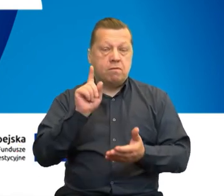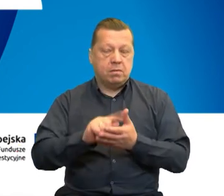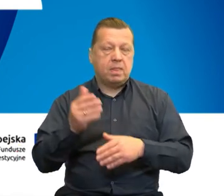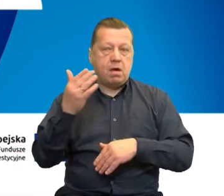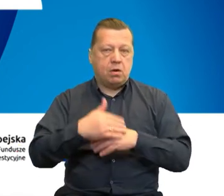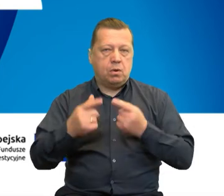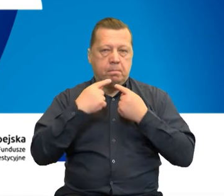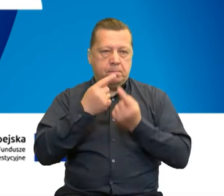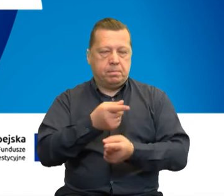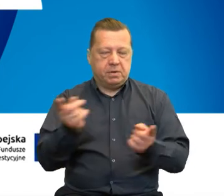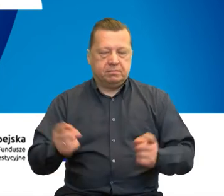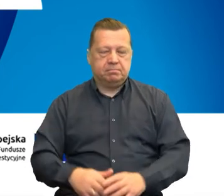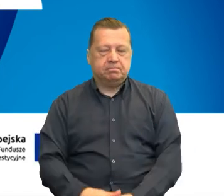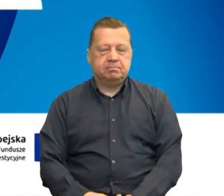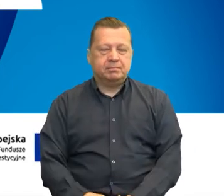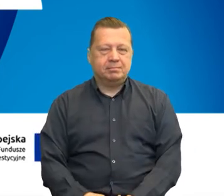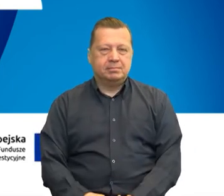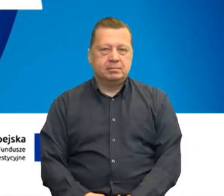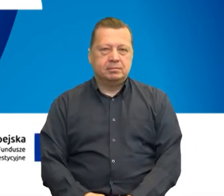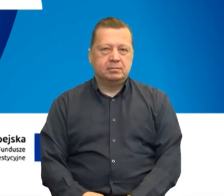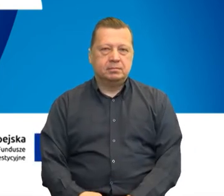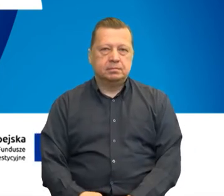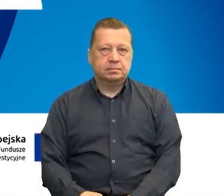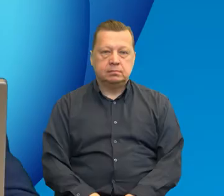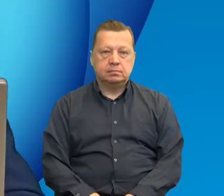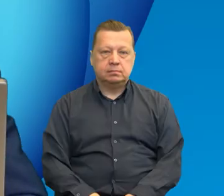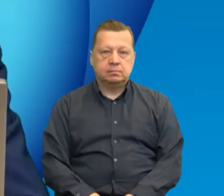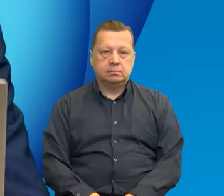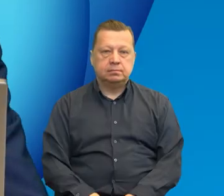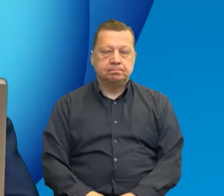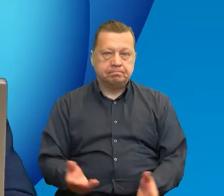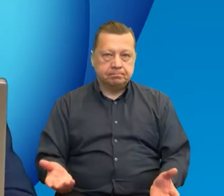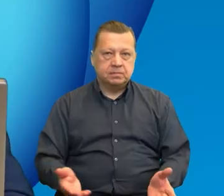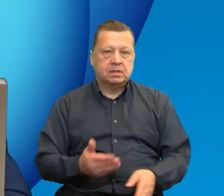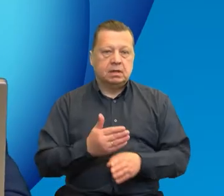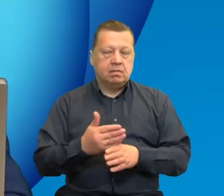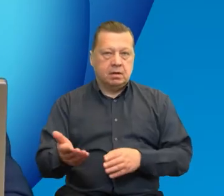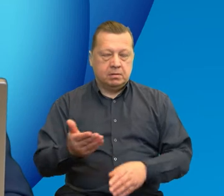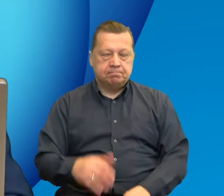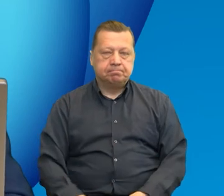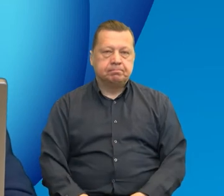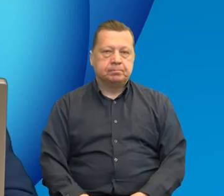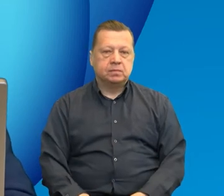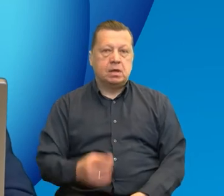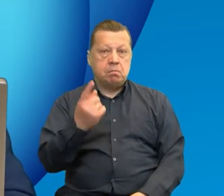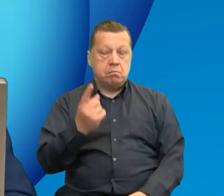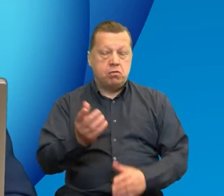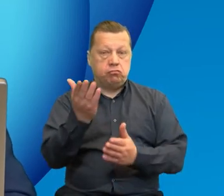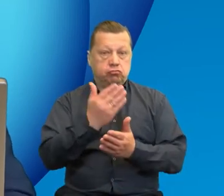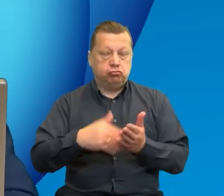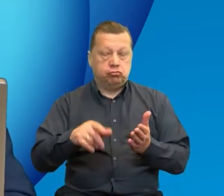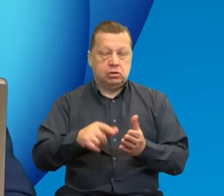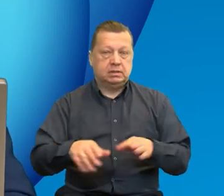zakończenie naszego wydarzenia. Proszę Państwa, więc mniejszym zamykamy pierwszą część naszego